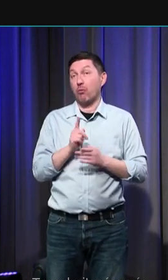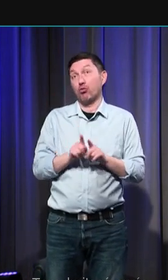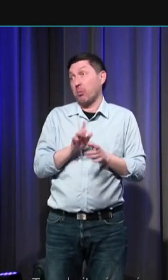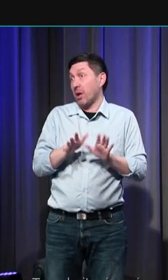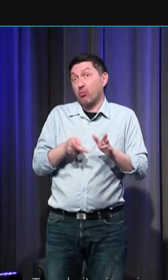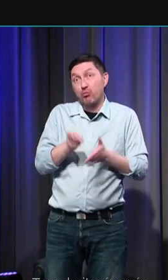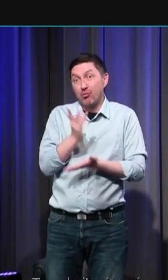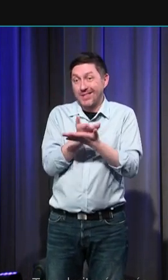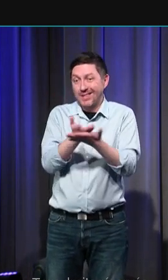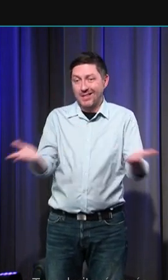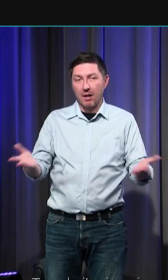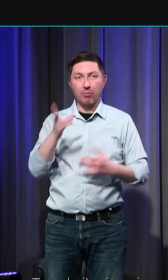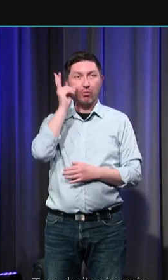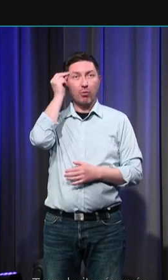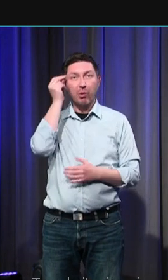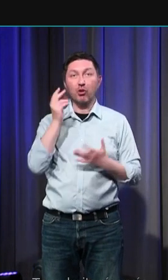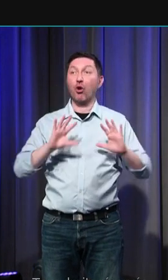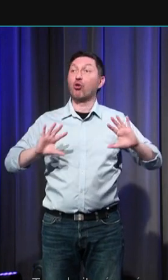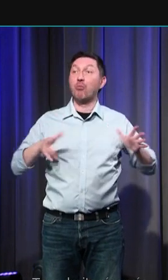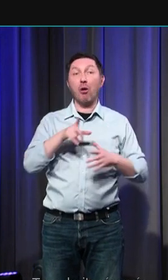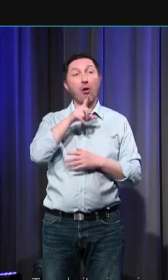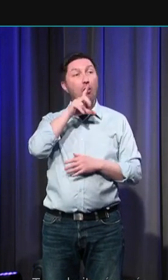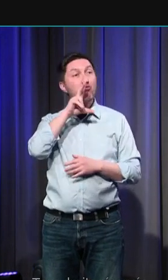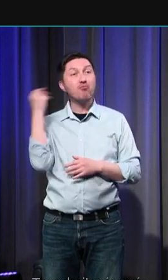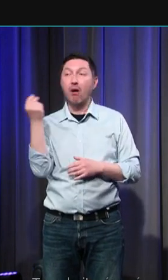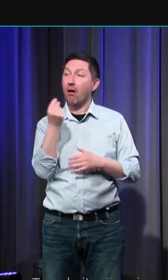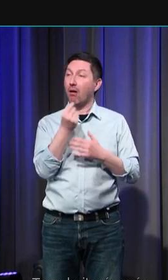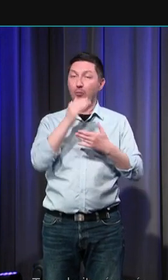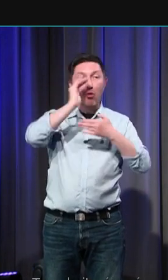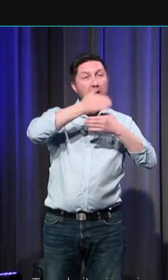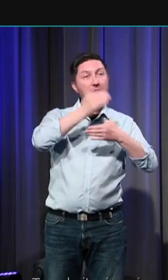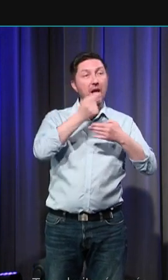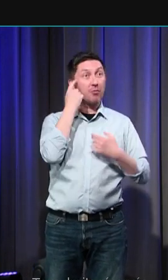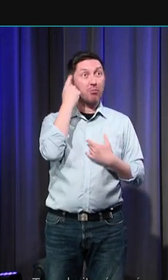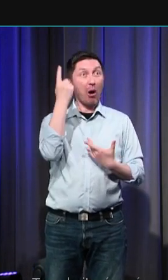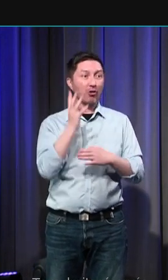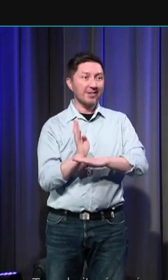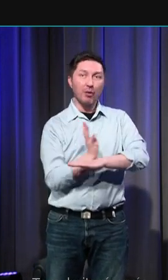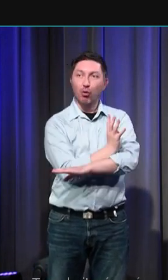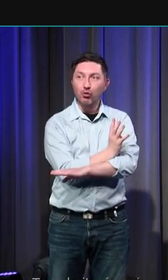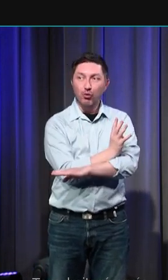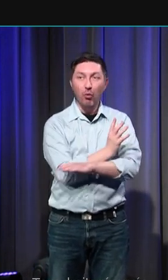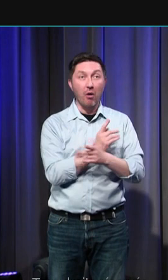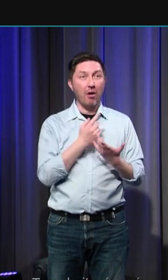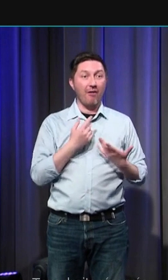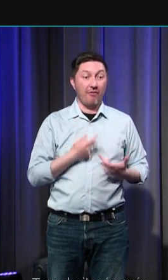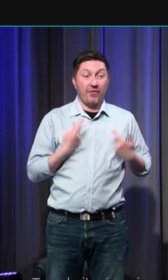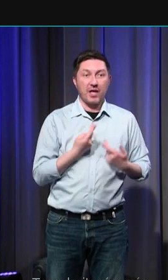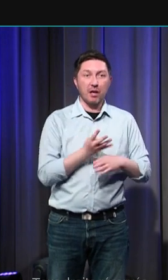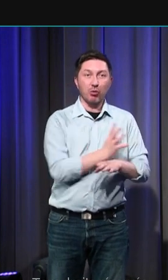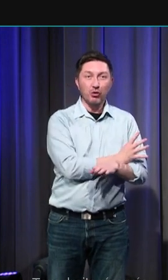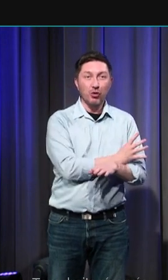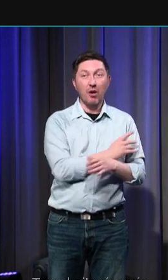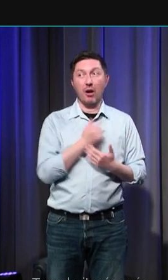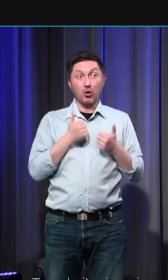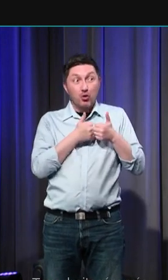de comprendre et d'expliquer la façon dont les femmes et les hommes du Moyen Âge pensaient et vivaient les émotions en se fondant